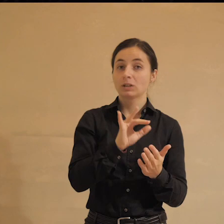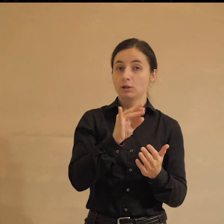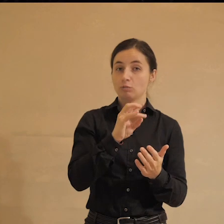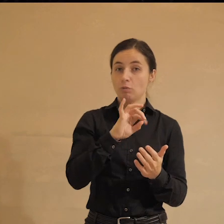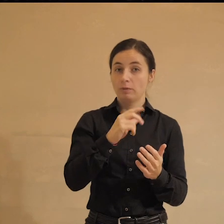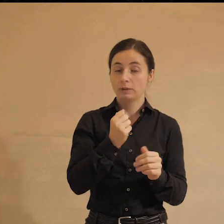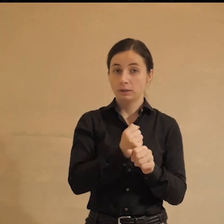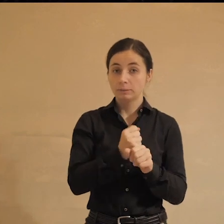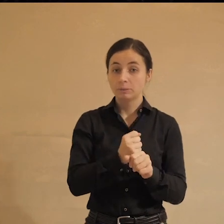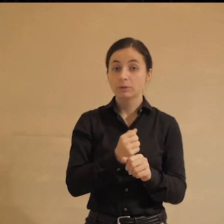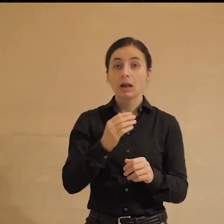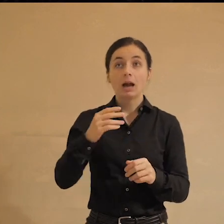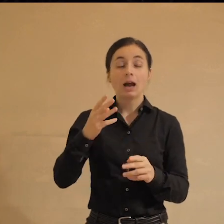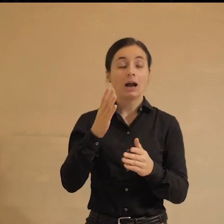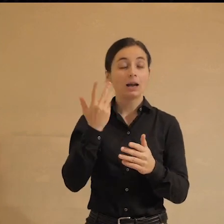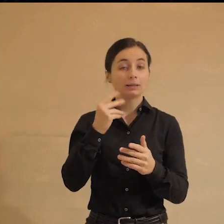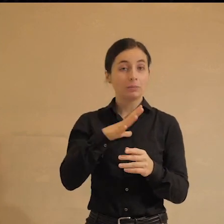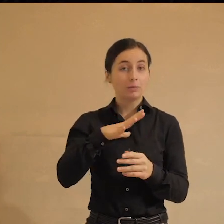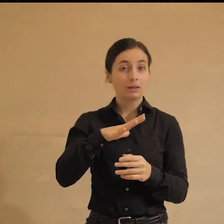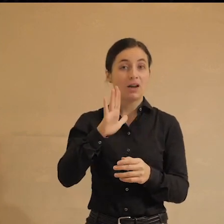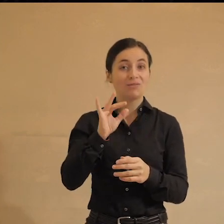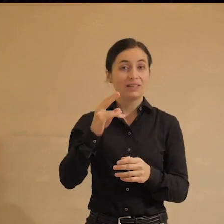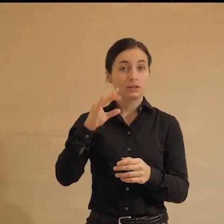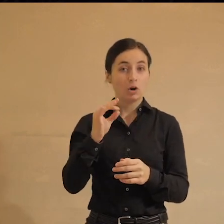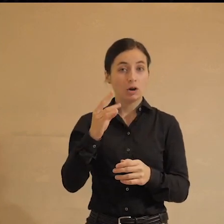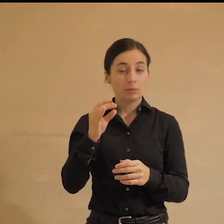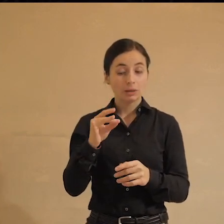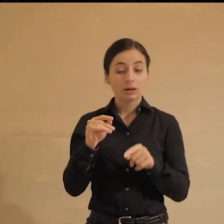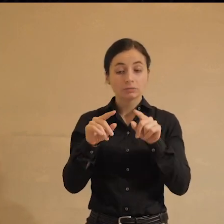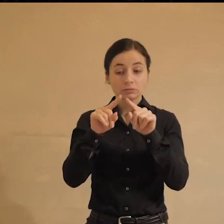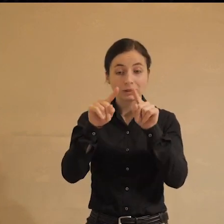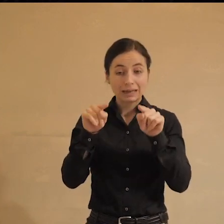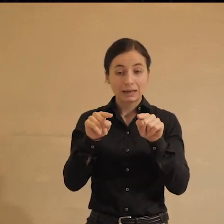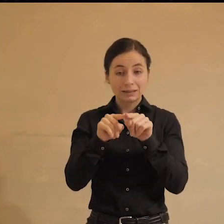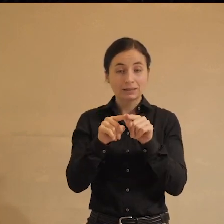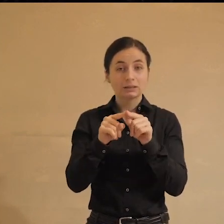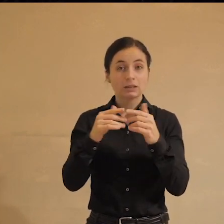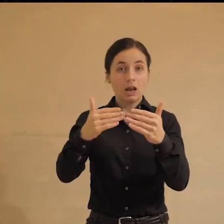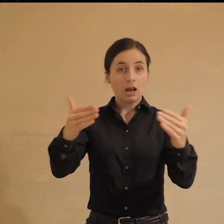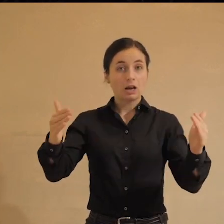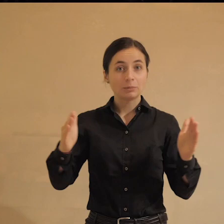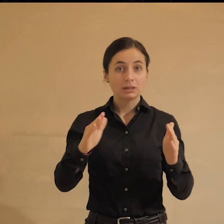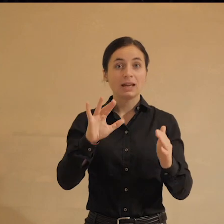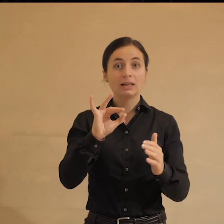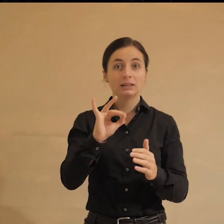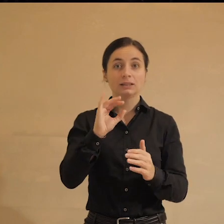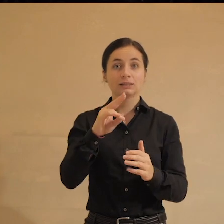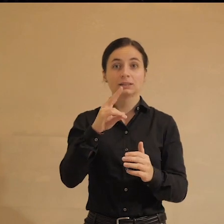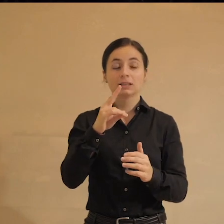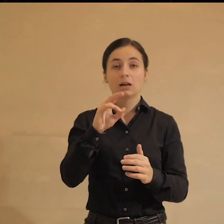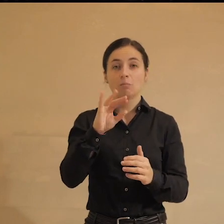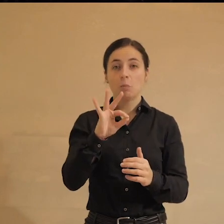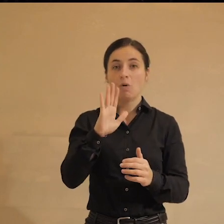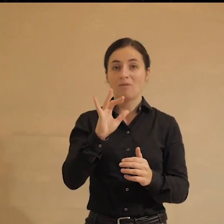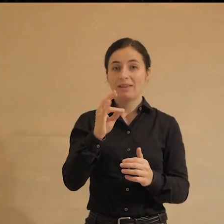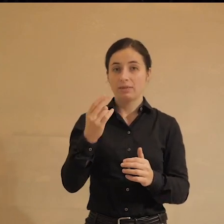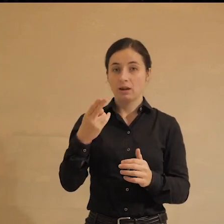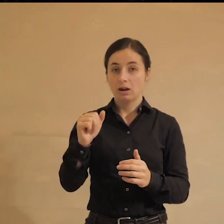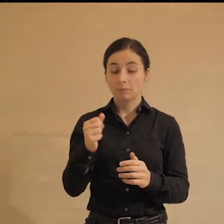видеокамеры тогда была, так сказать, клеточка, кабинка, исповедника. Поэтому